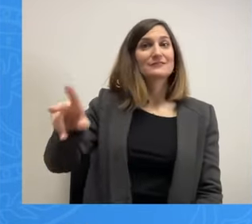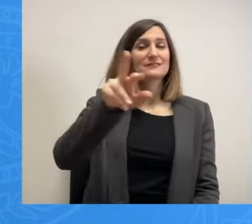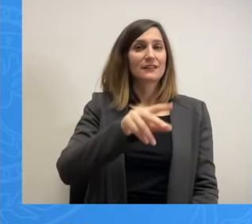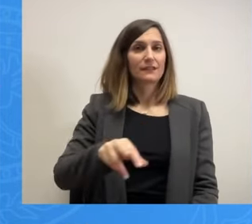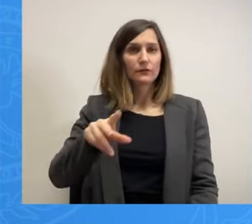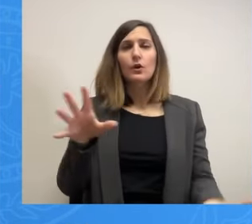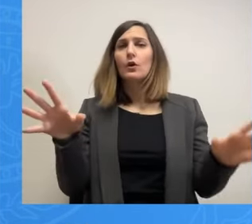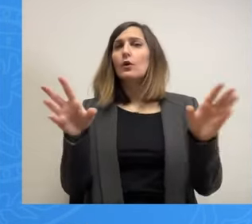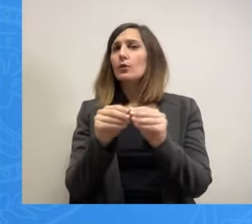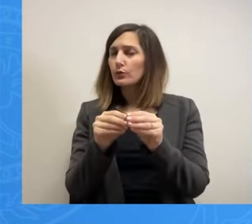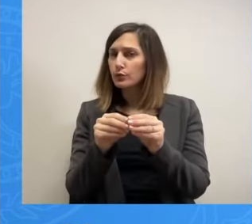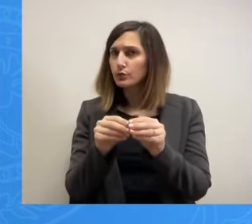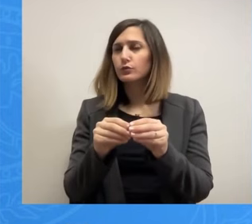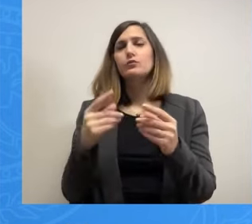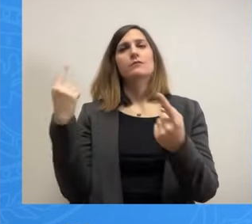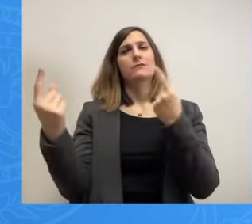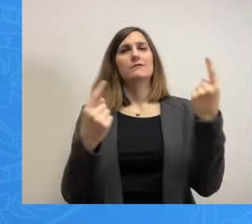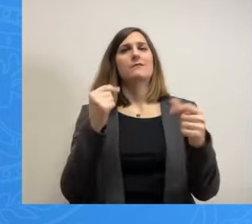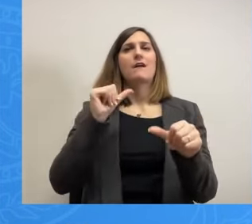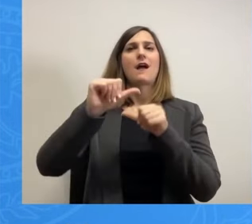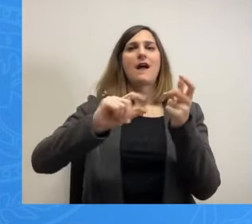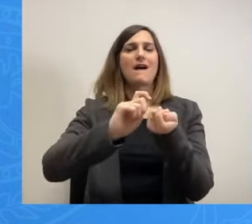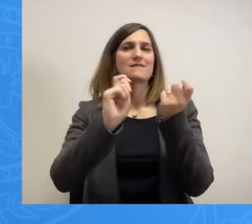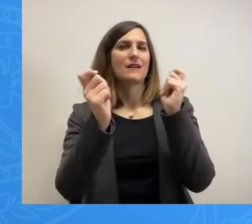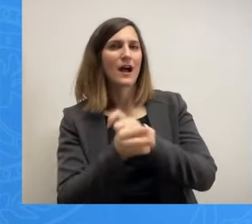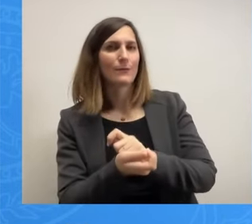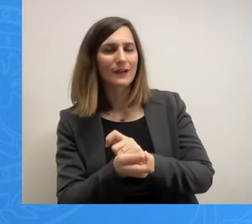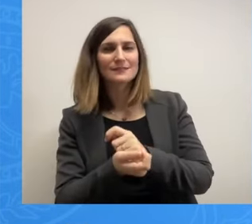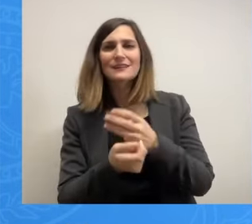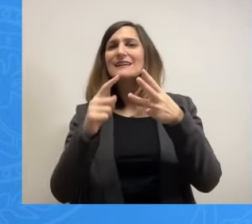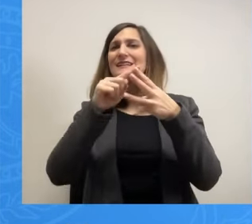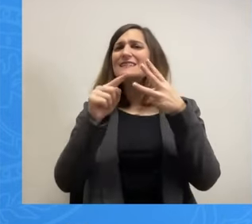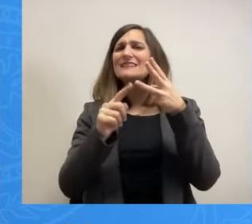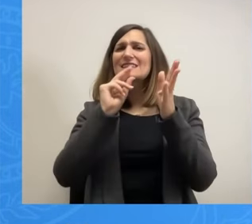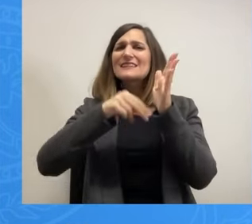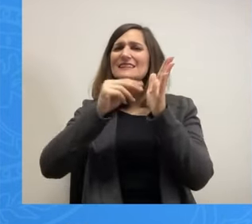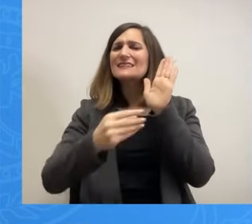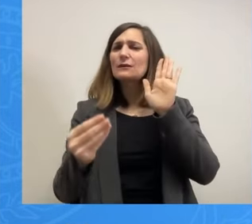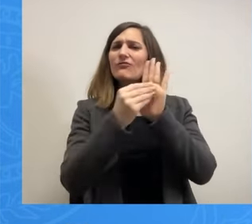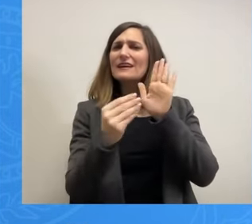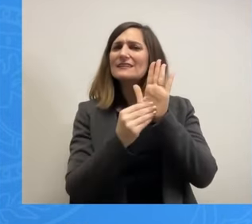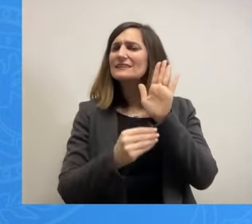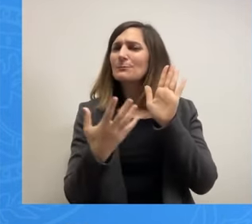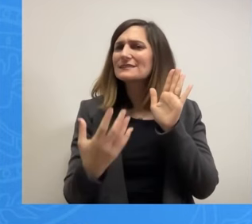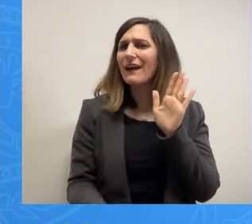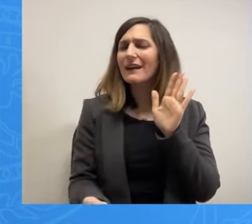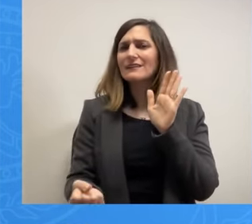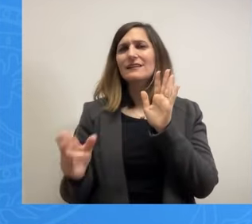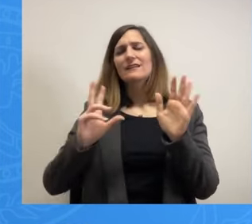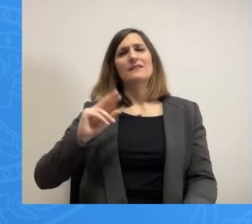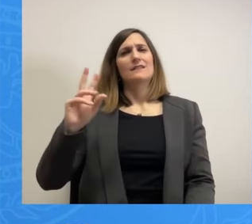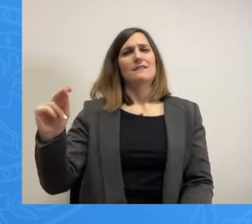ανάπλαση για το τι περιλαμβάνουν οι τρεις συμβάσεις που υπέγραψαν από κοινού ο κύριος